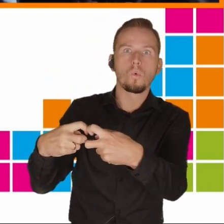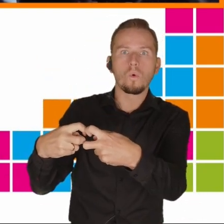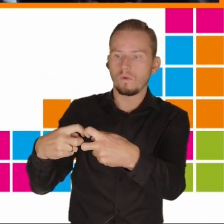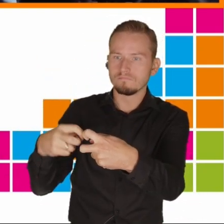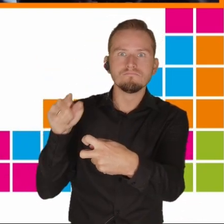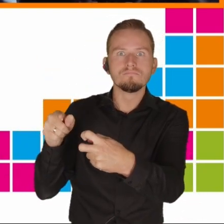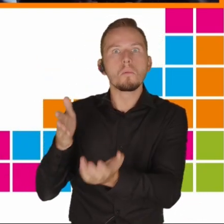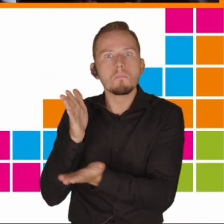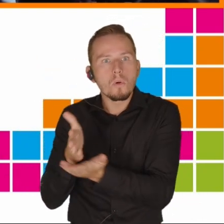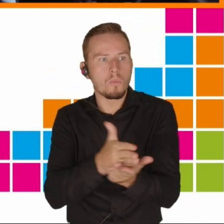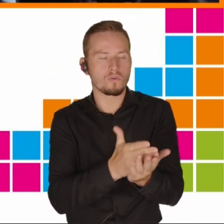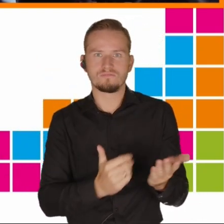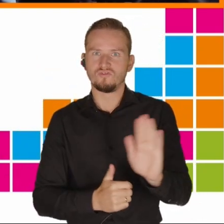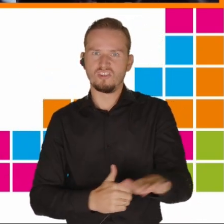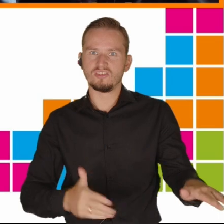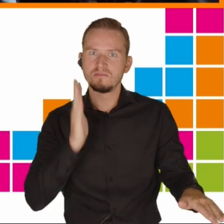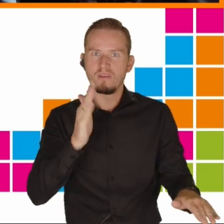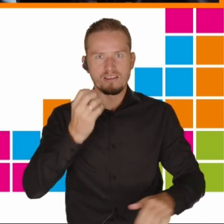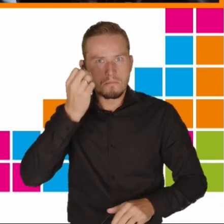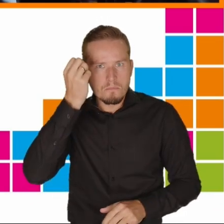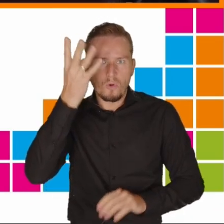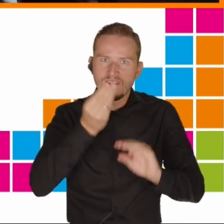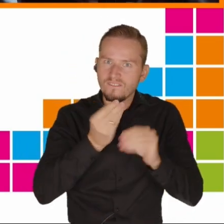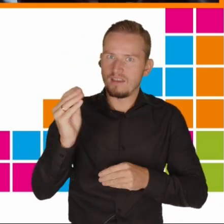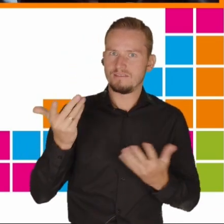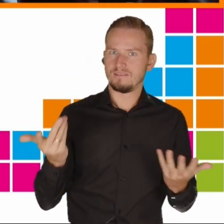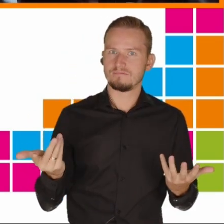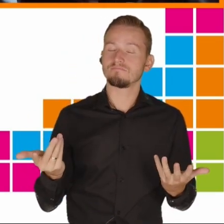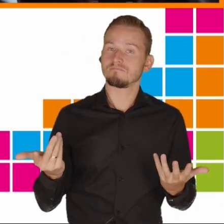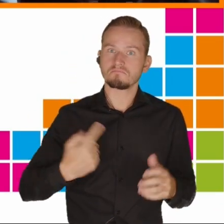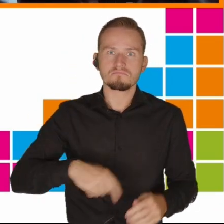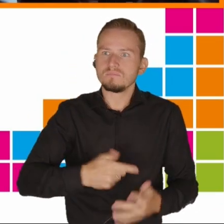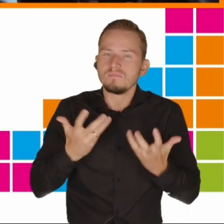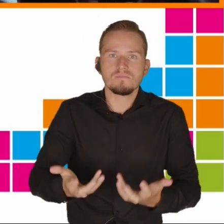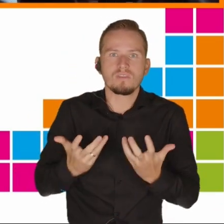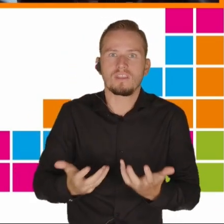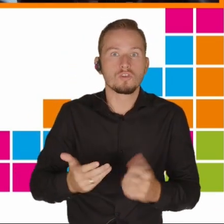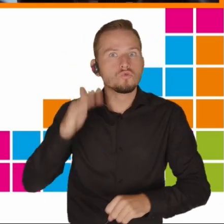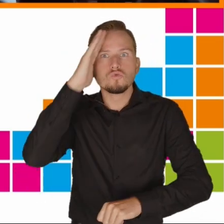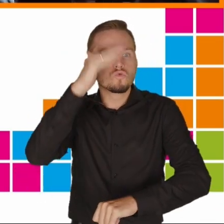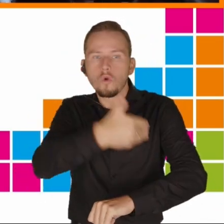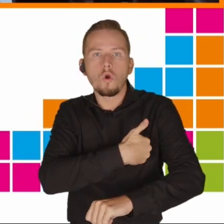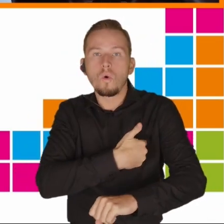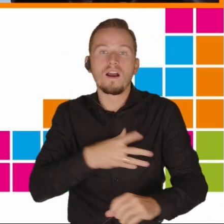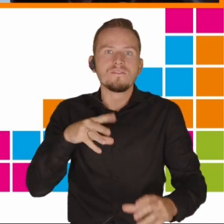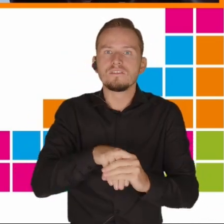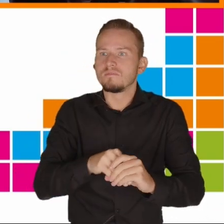będą mądrzejsze i chcieliśmy, aby szkoły były coraz bardziej